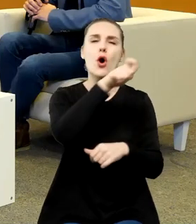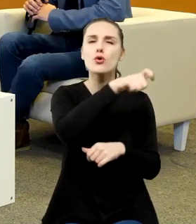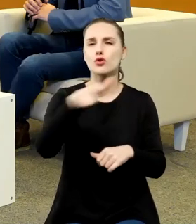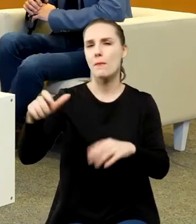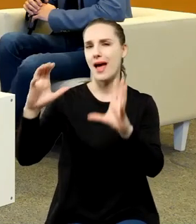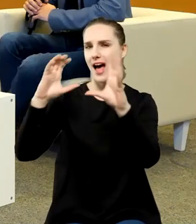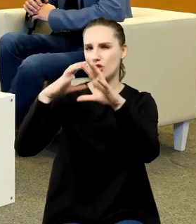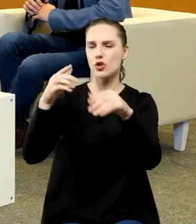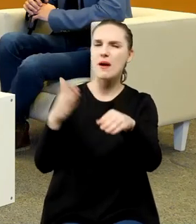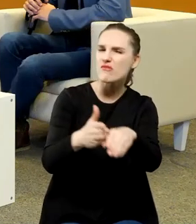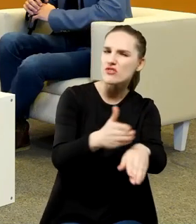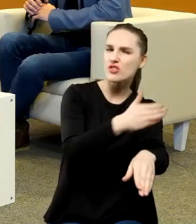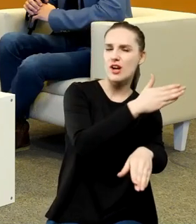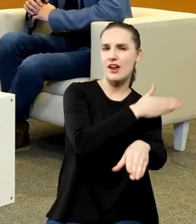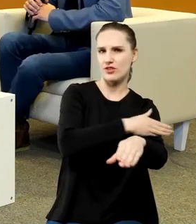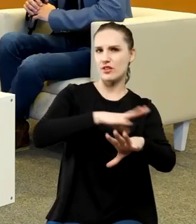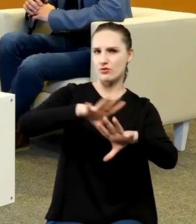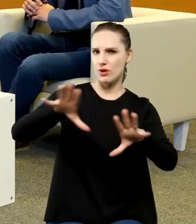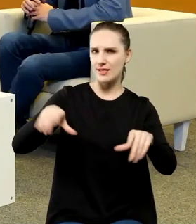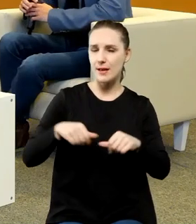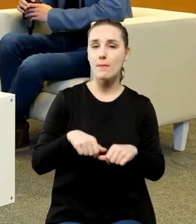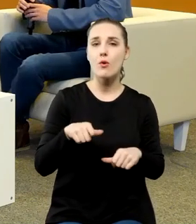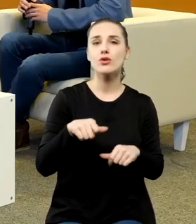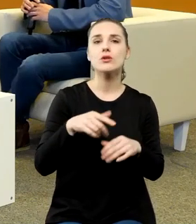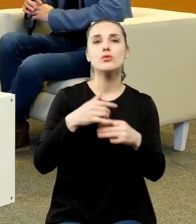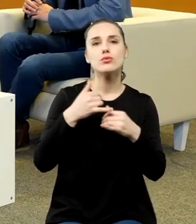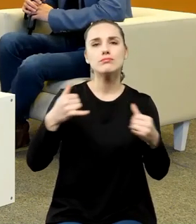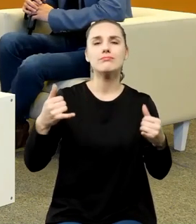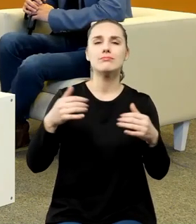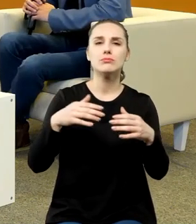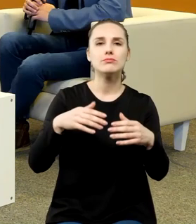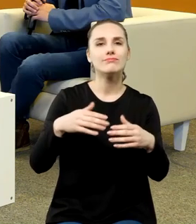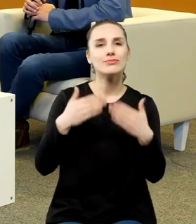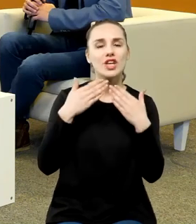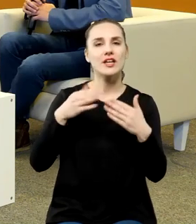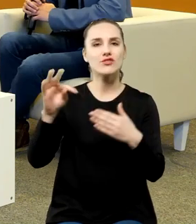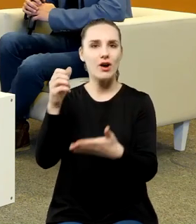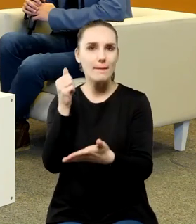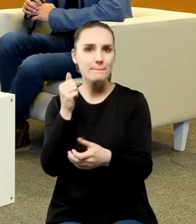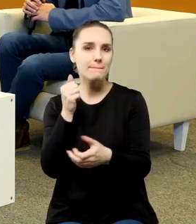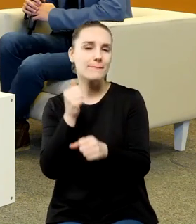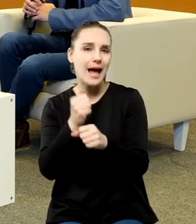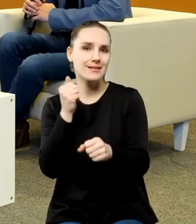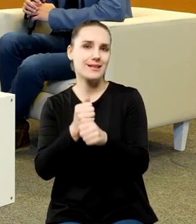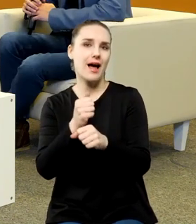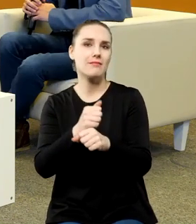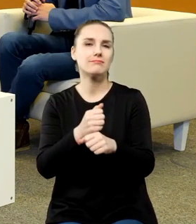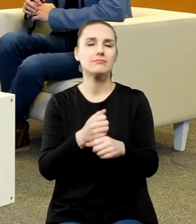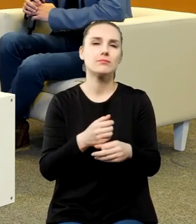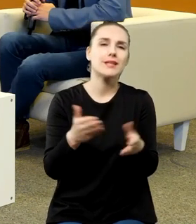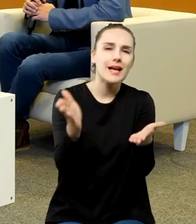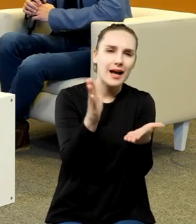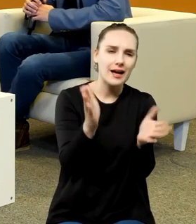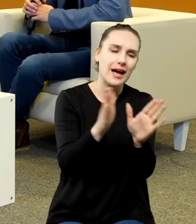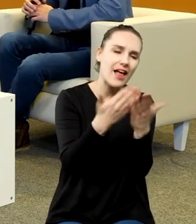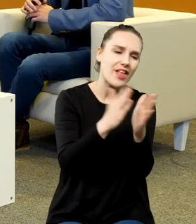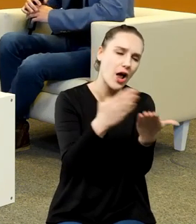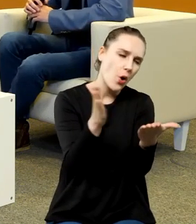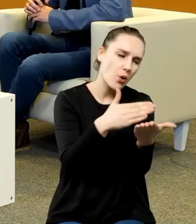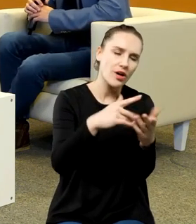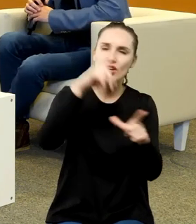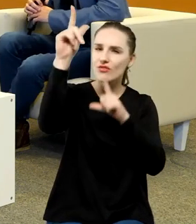Heweliuszem, którzy wnieśli jakiś wkład w robienie katalogów gwiazd, czyli w opisywania